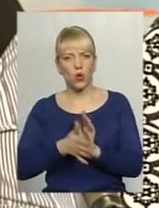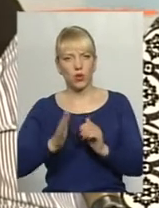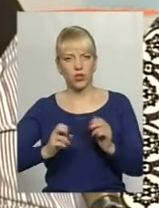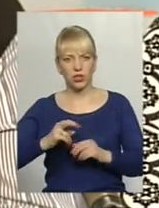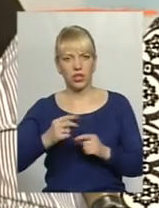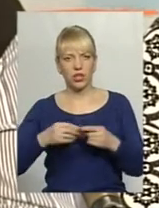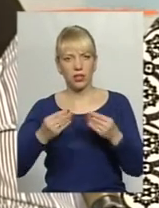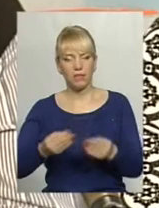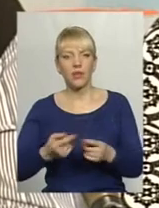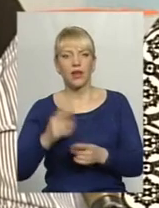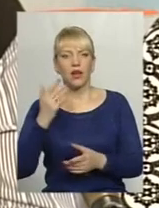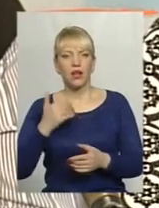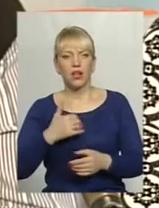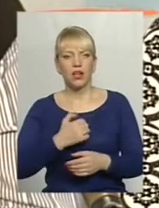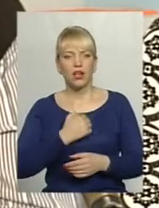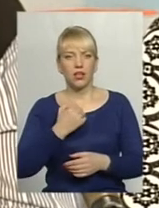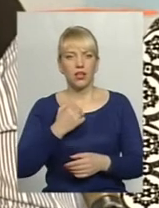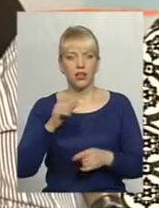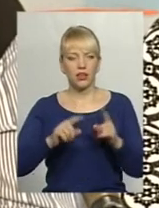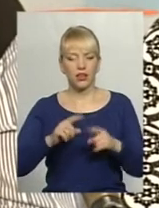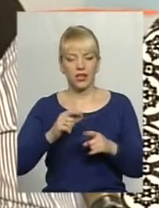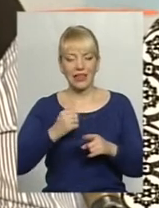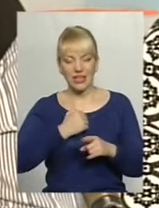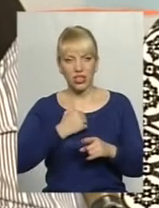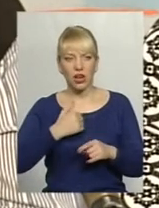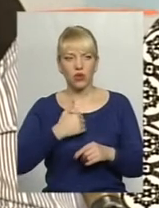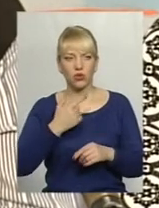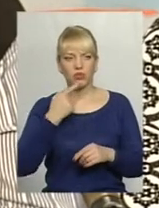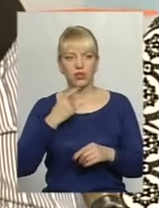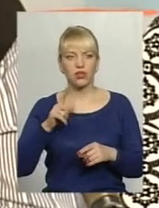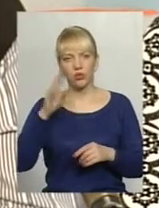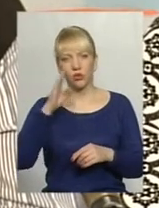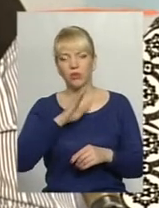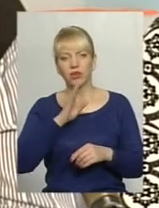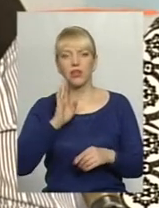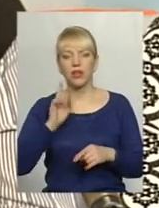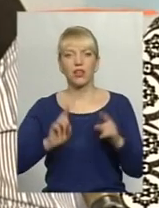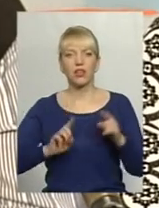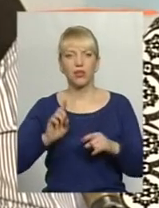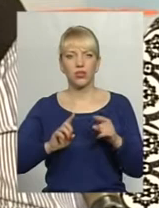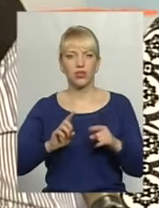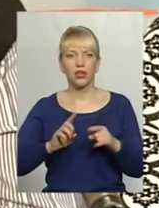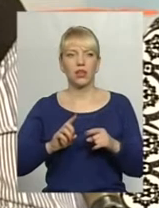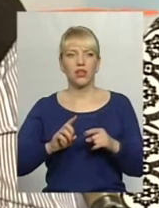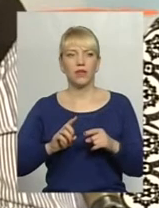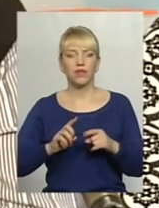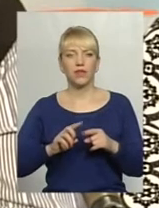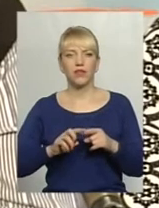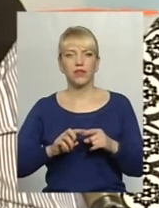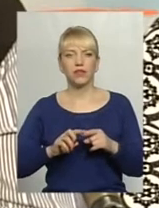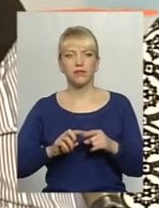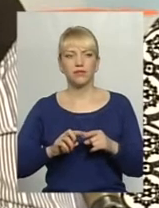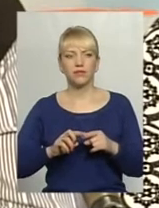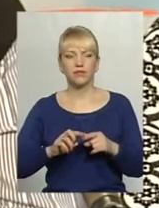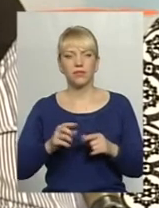жаль, хочу сказати, що батьки інколи зловживають своїм правом і не підтверджуються факти насильства або реальної